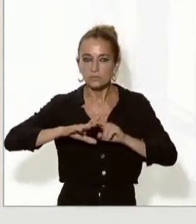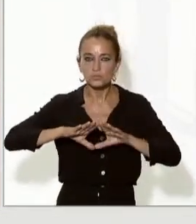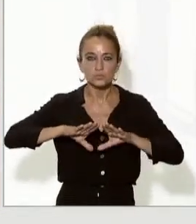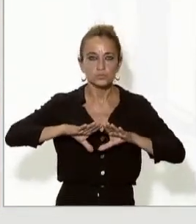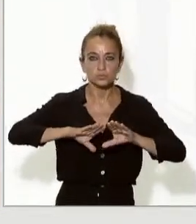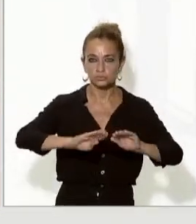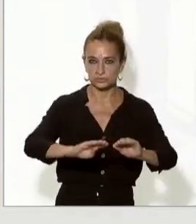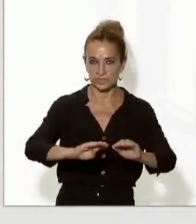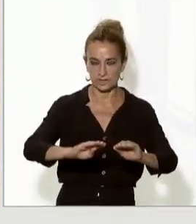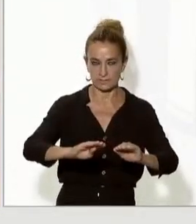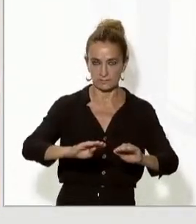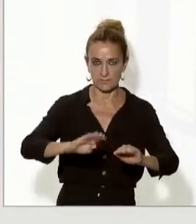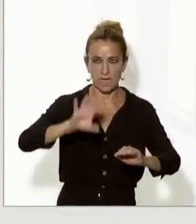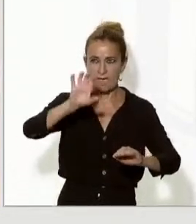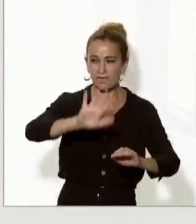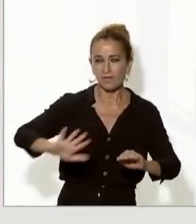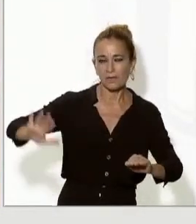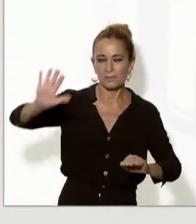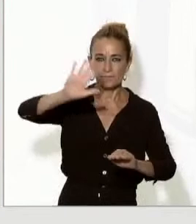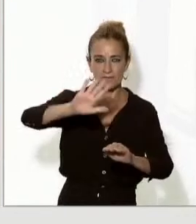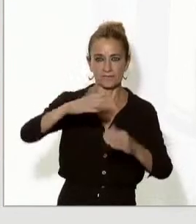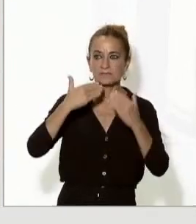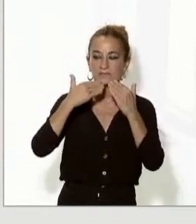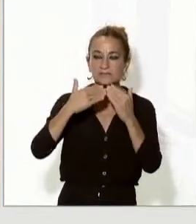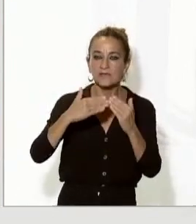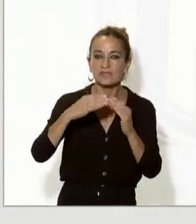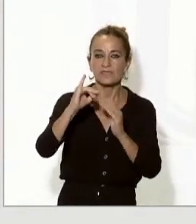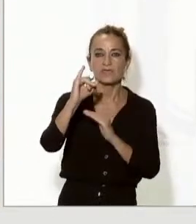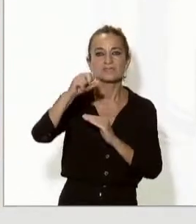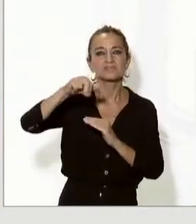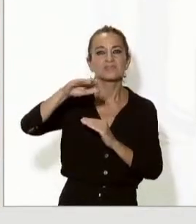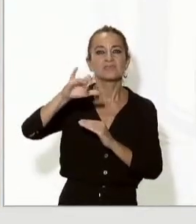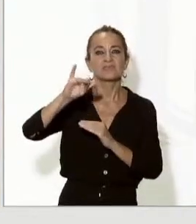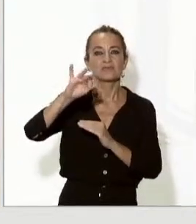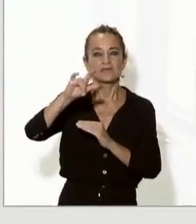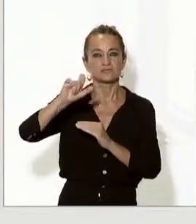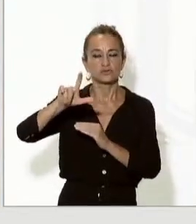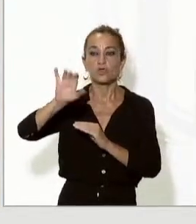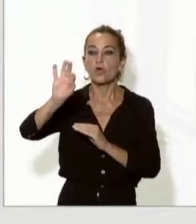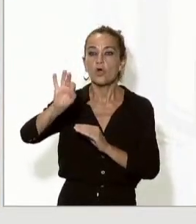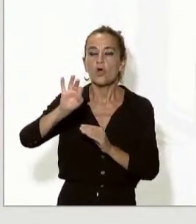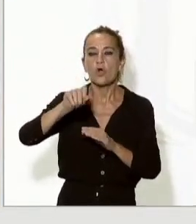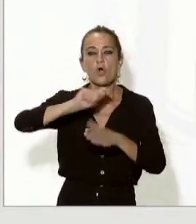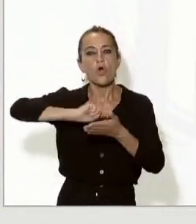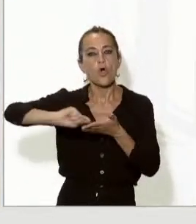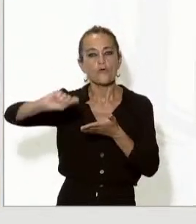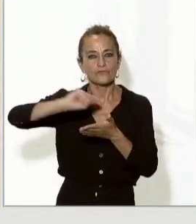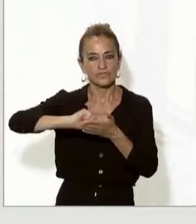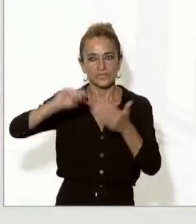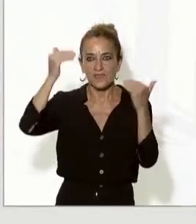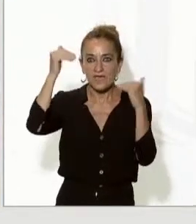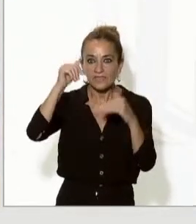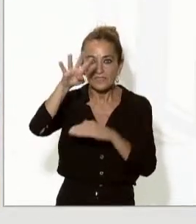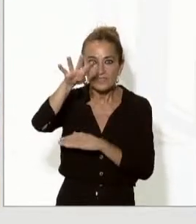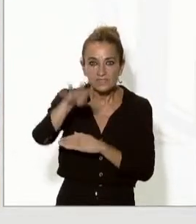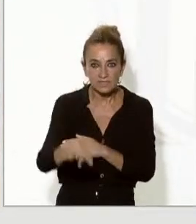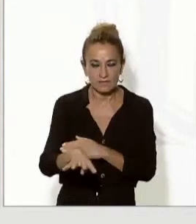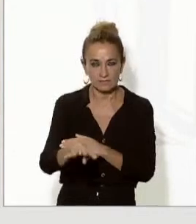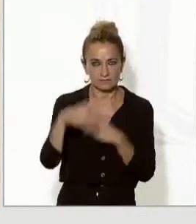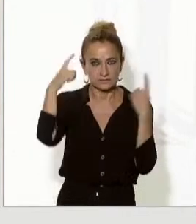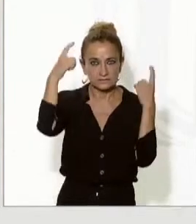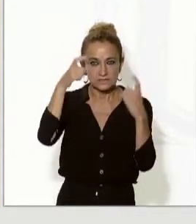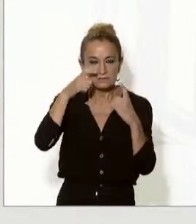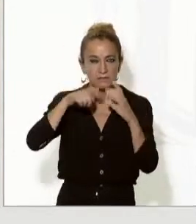'Incasol o a través de l'Agència de l'Habitatge de Catalunya, també es desenvoluparan a l'àmbit de